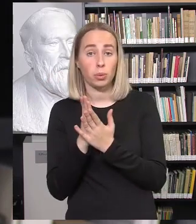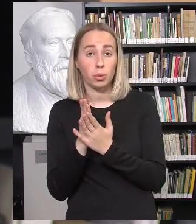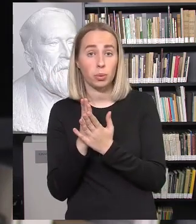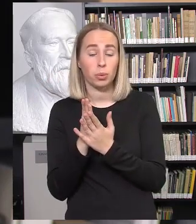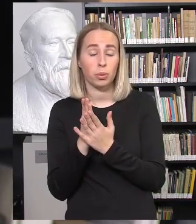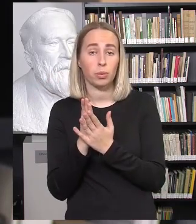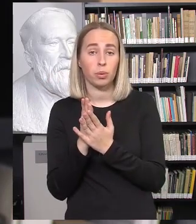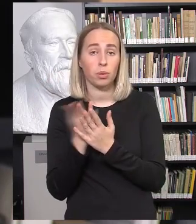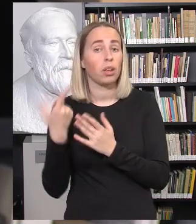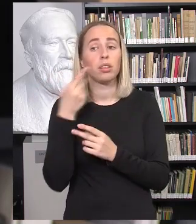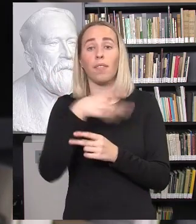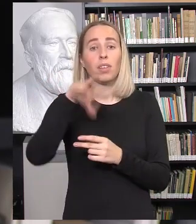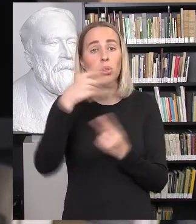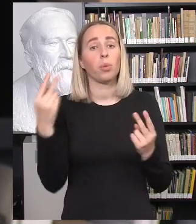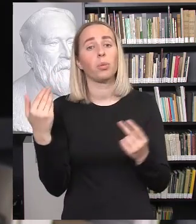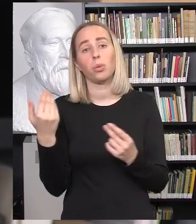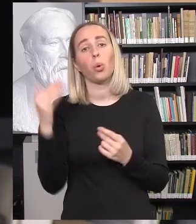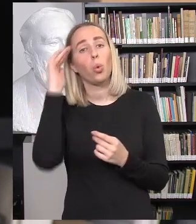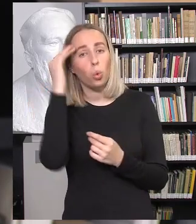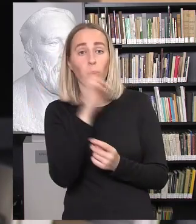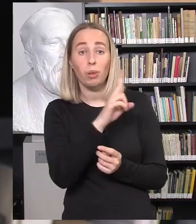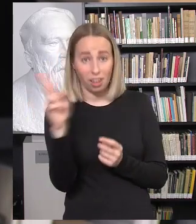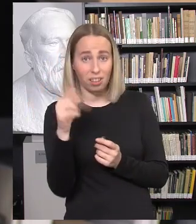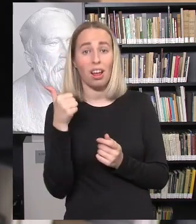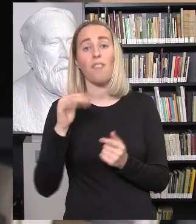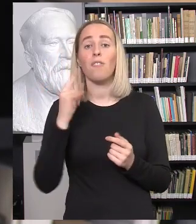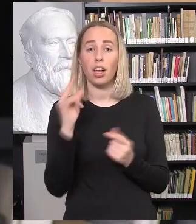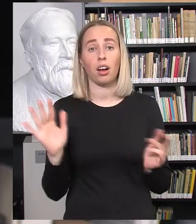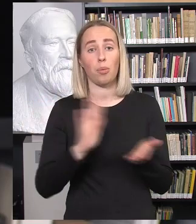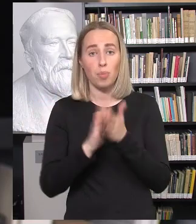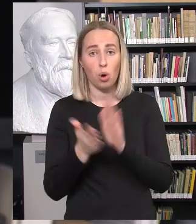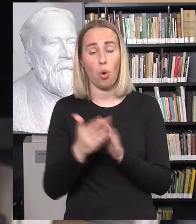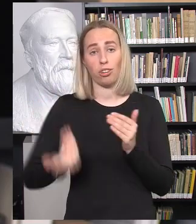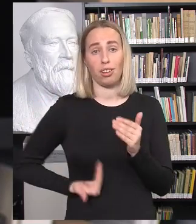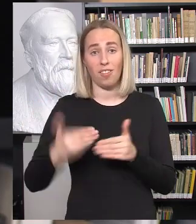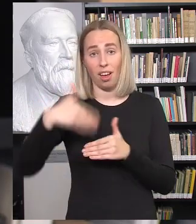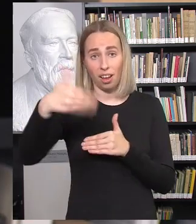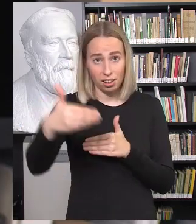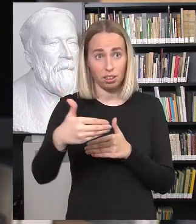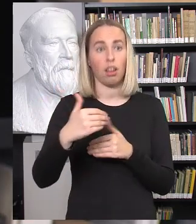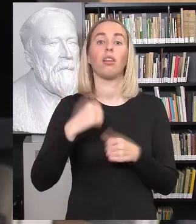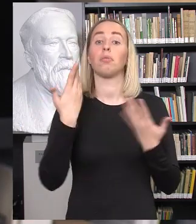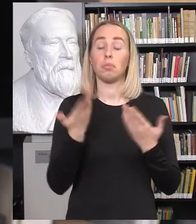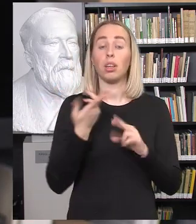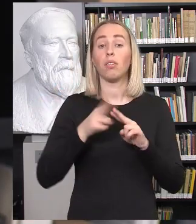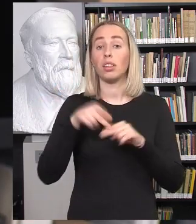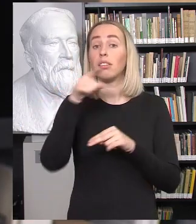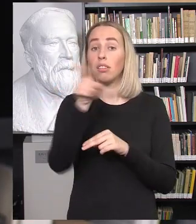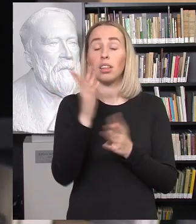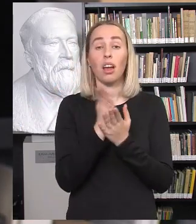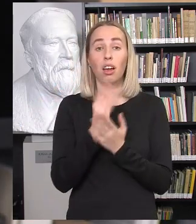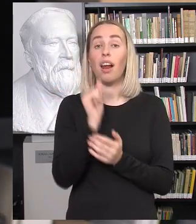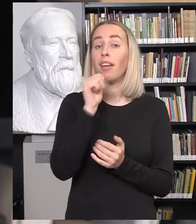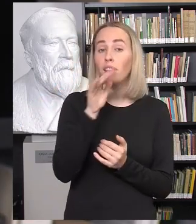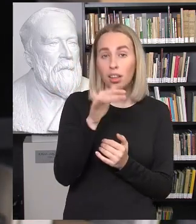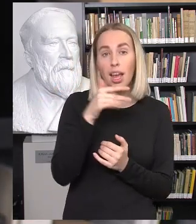vaiką paruošti tikrai gyvenimui. Tai net turi, pavyzdžiui, kiekvieną dieną po pusę valandos užsiemimus, kurie